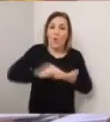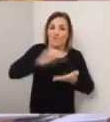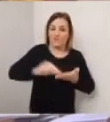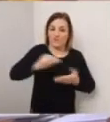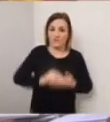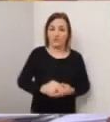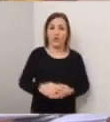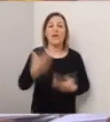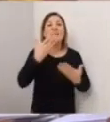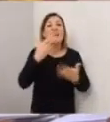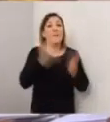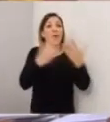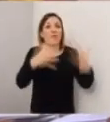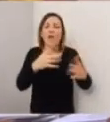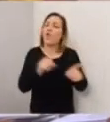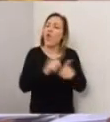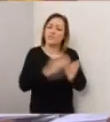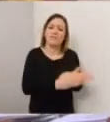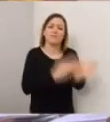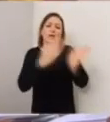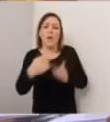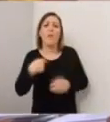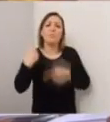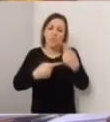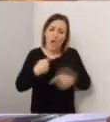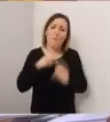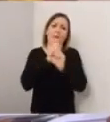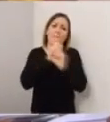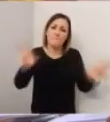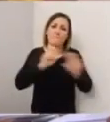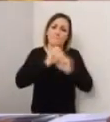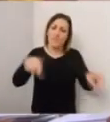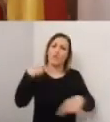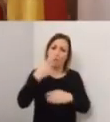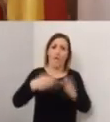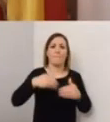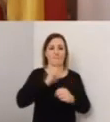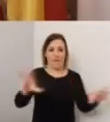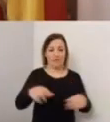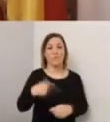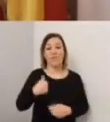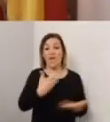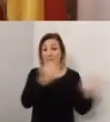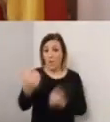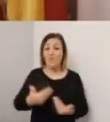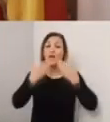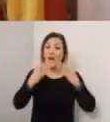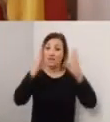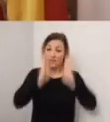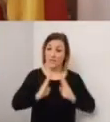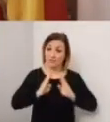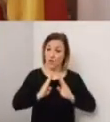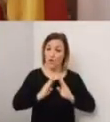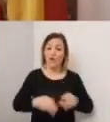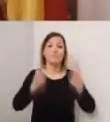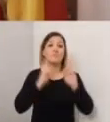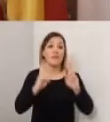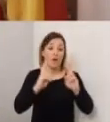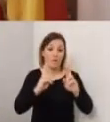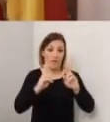E poi rimanderemo tutto a tempi migliori. Io vi saluto, vi ringrazio per l'attenzione e mi raccomando,